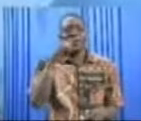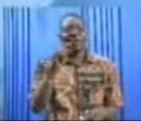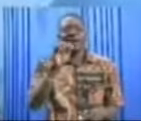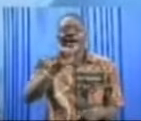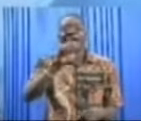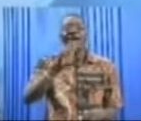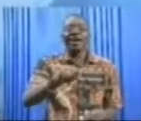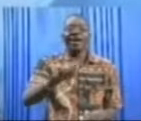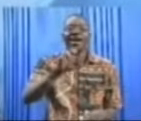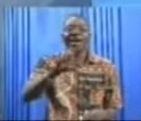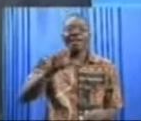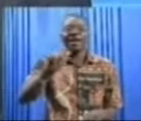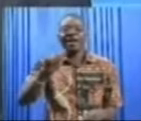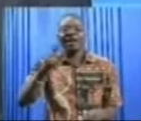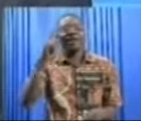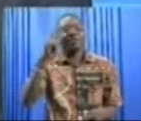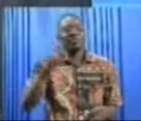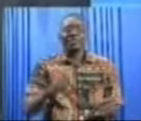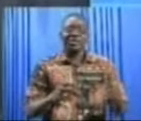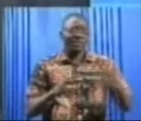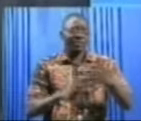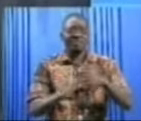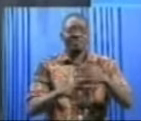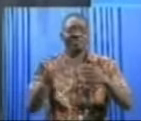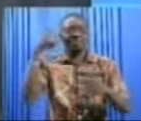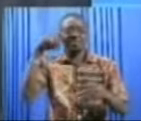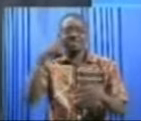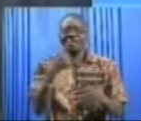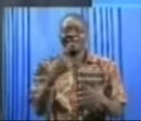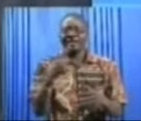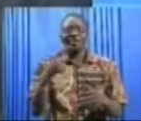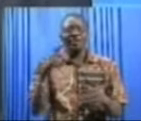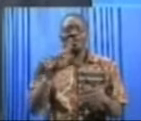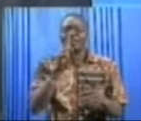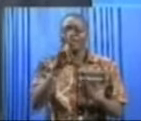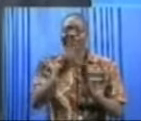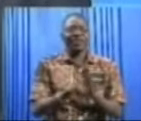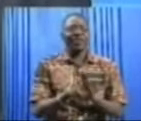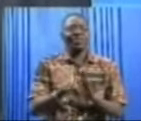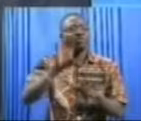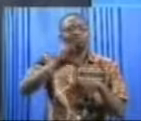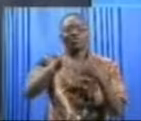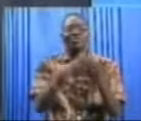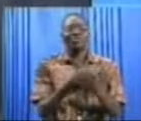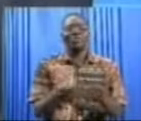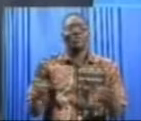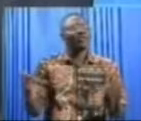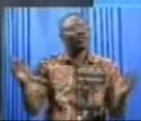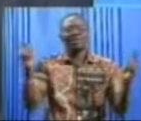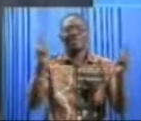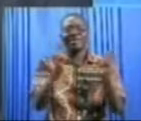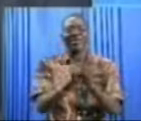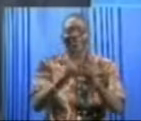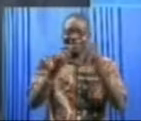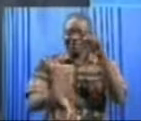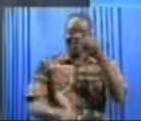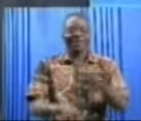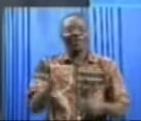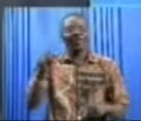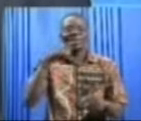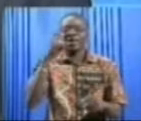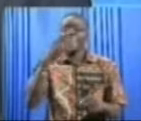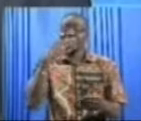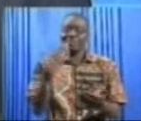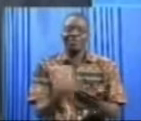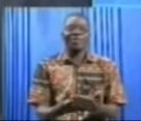Traoré. De Alain Traoré, un défenseur très teigneux, on le sait. En tout cas, tout est réuni pour que ce match-là puisse être explosif. Et côté